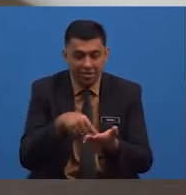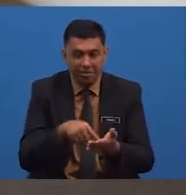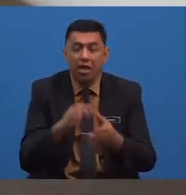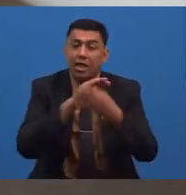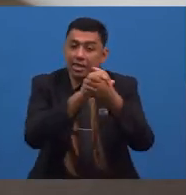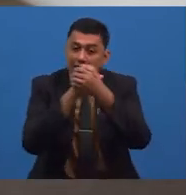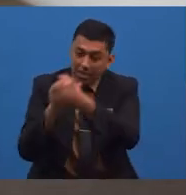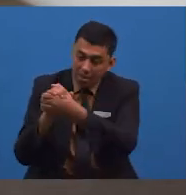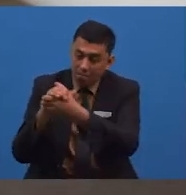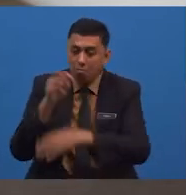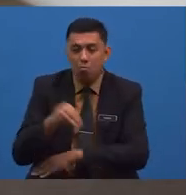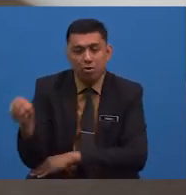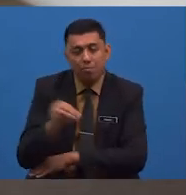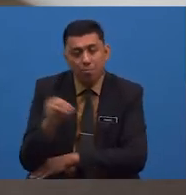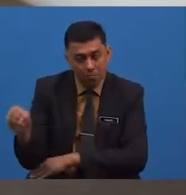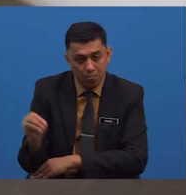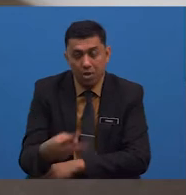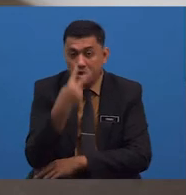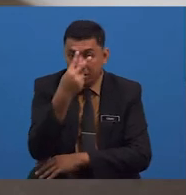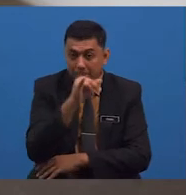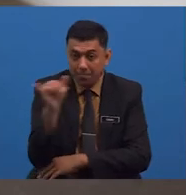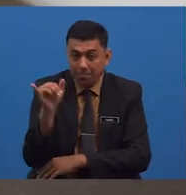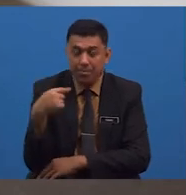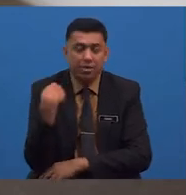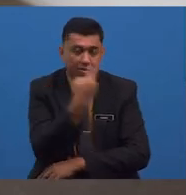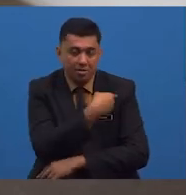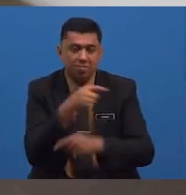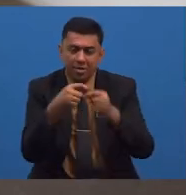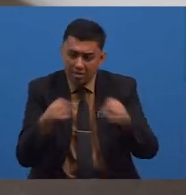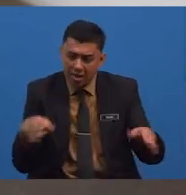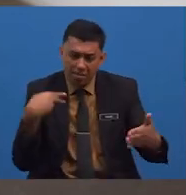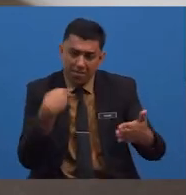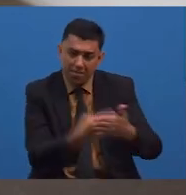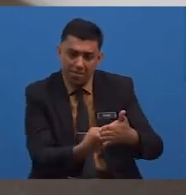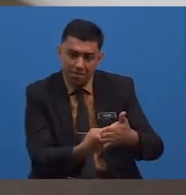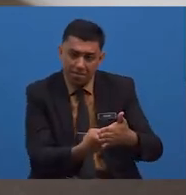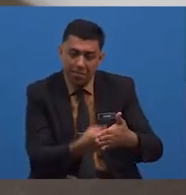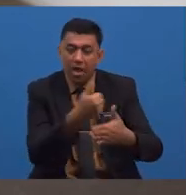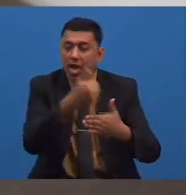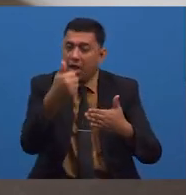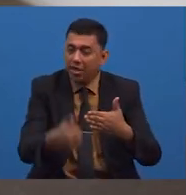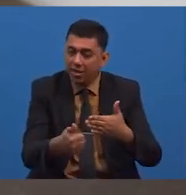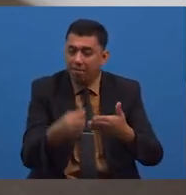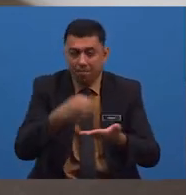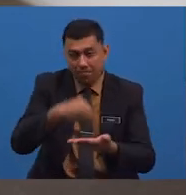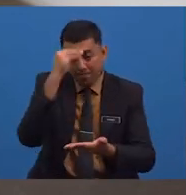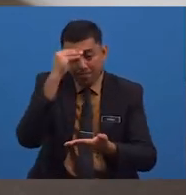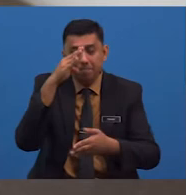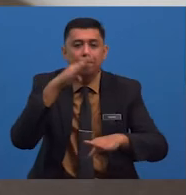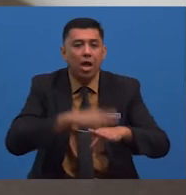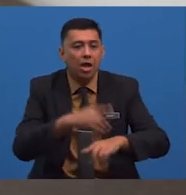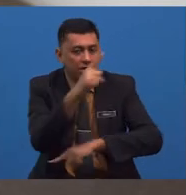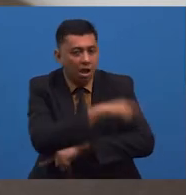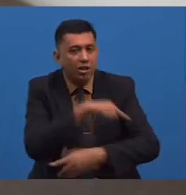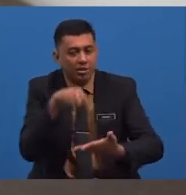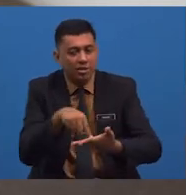Tahniah, murid-murid! Nampaknya, kita telah hampir ke penghujung pembelajaran pada